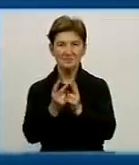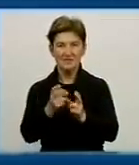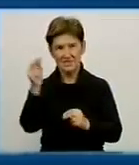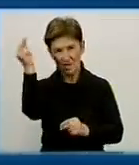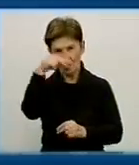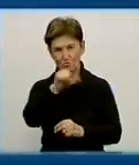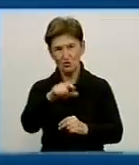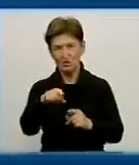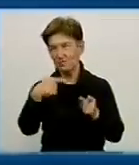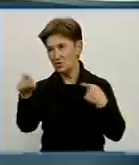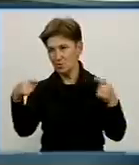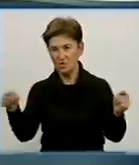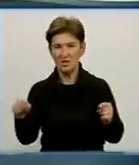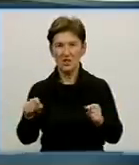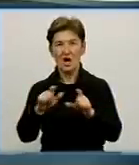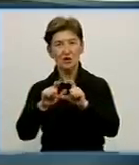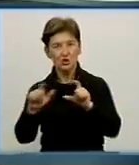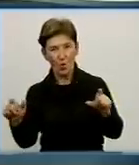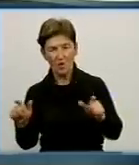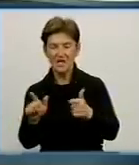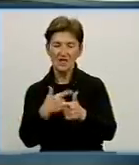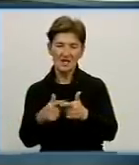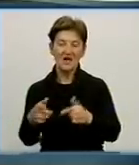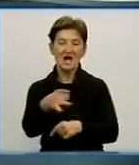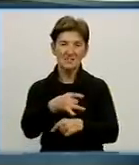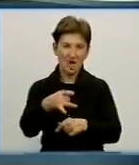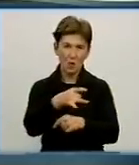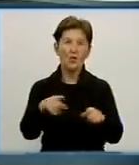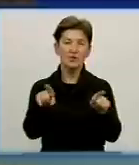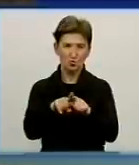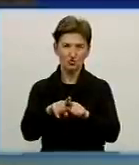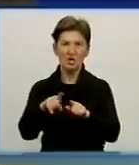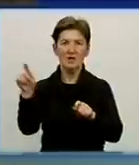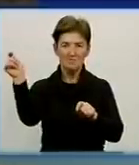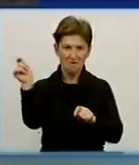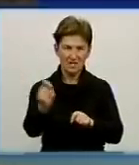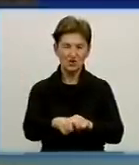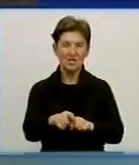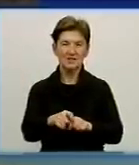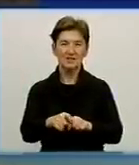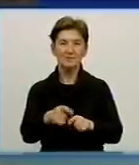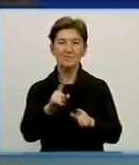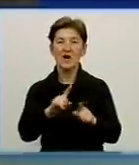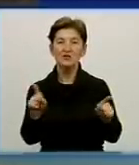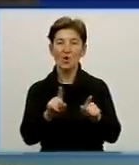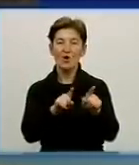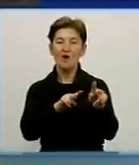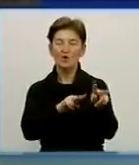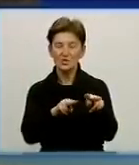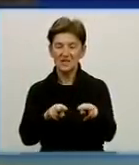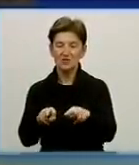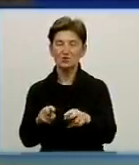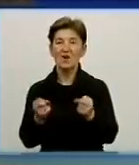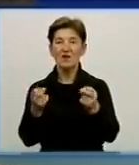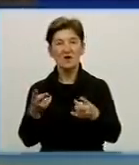тому числі, і навіть області. І з районів теж приїжджають дітки? І районів, так. Розкажіть про останній свій проєкт, що досліджували, як це